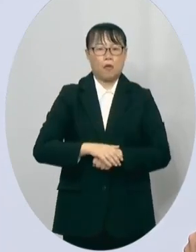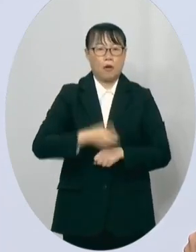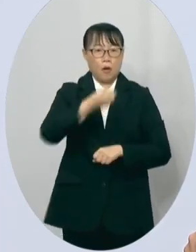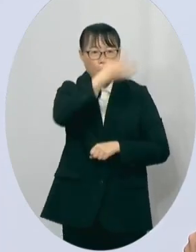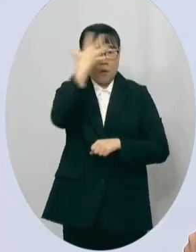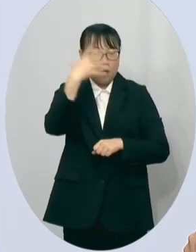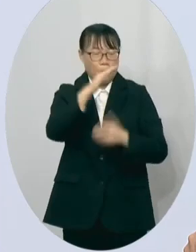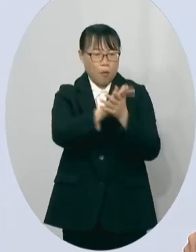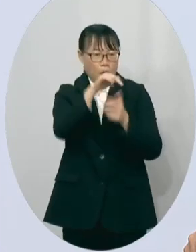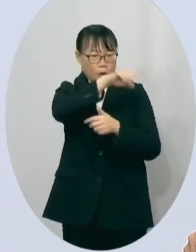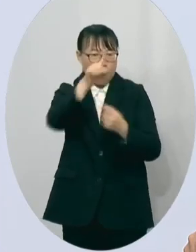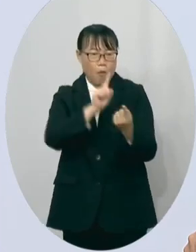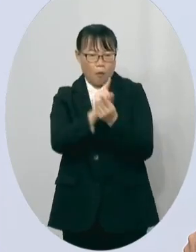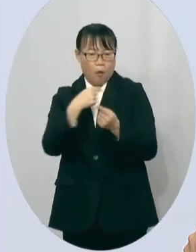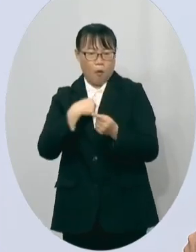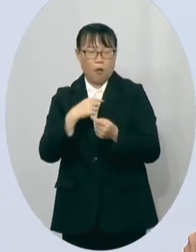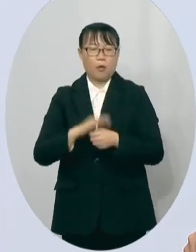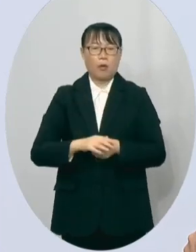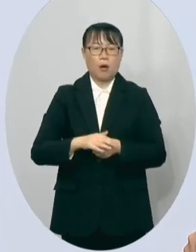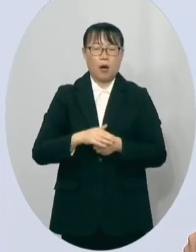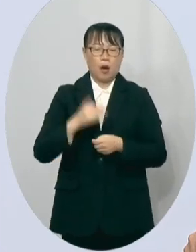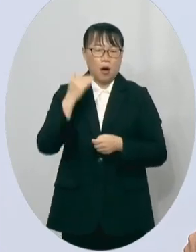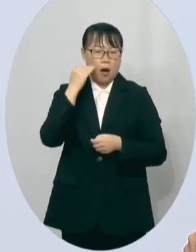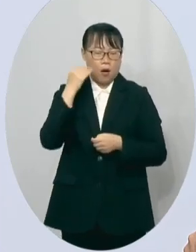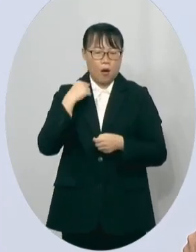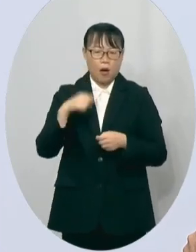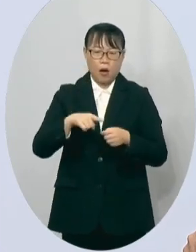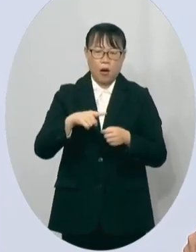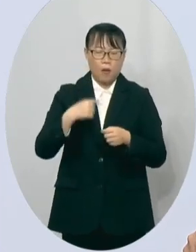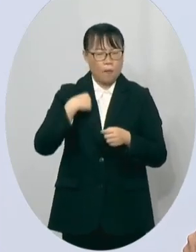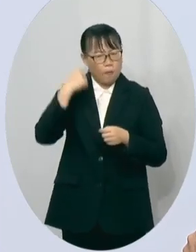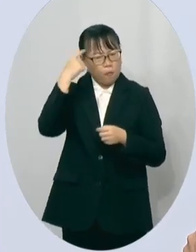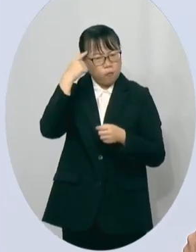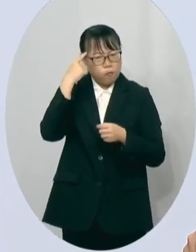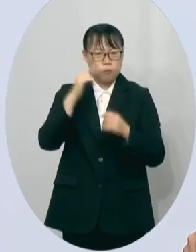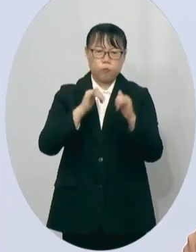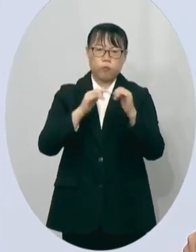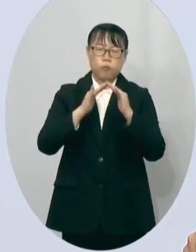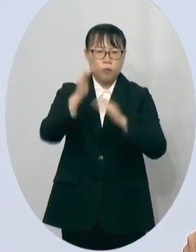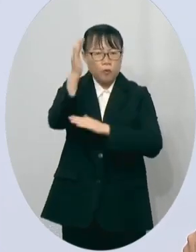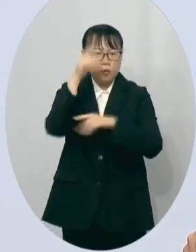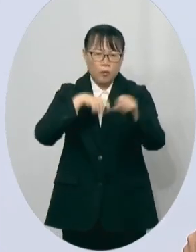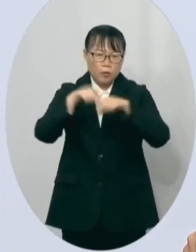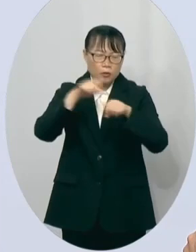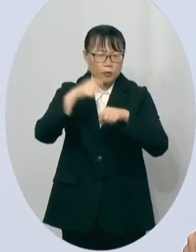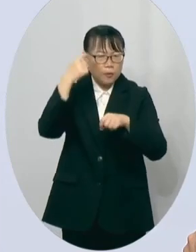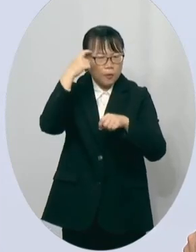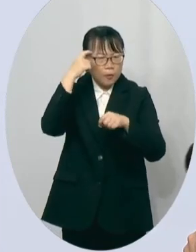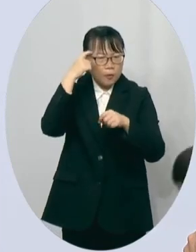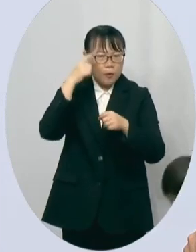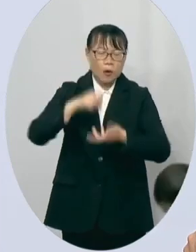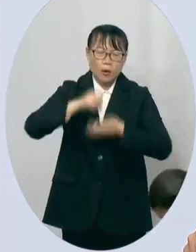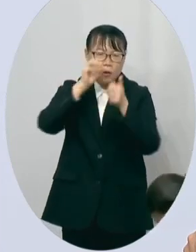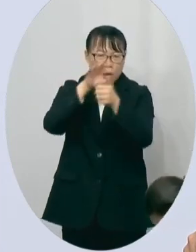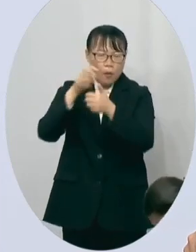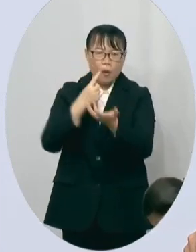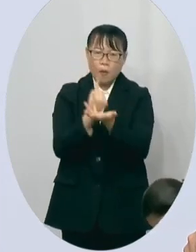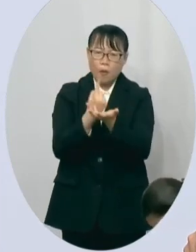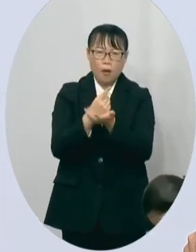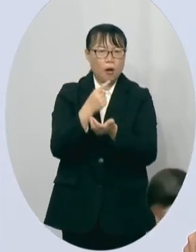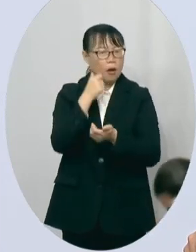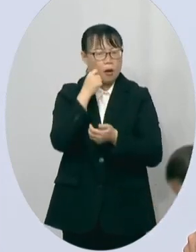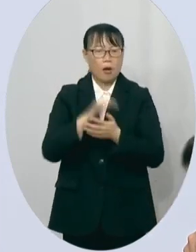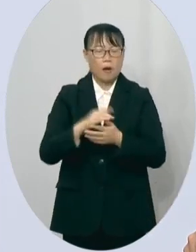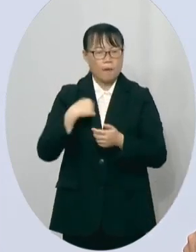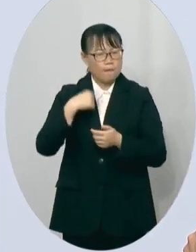遇到我他们告诉我苦无发声苦无参与这个城市整体规划跟建议这个是至为可惜的蔡其